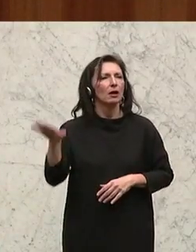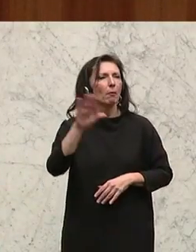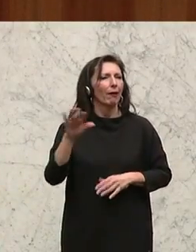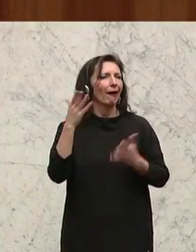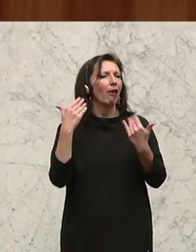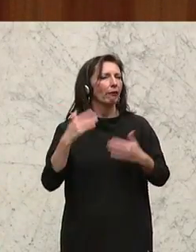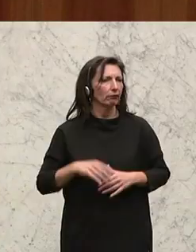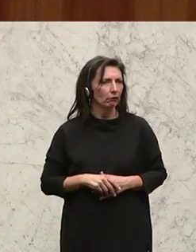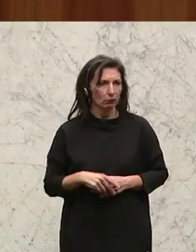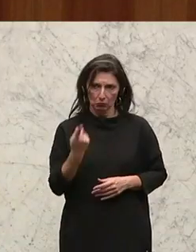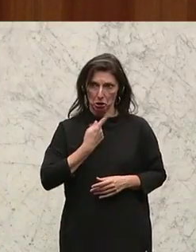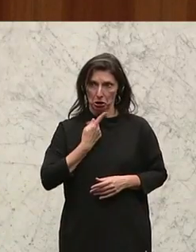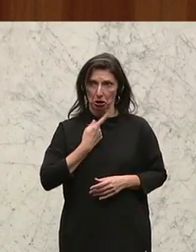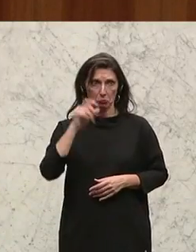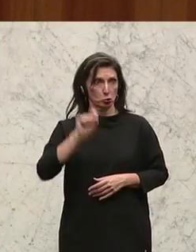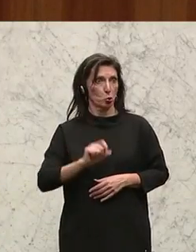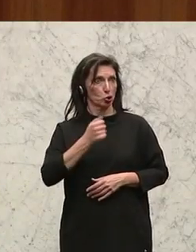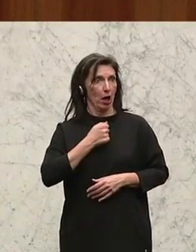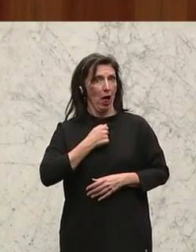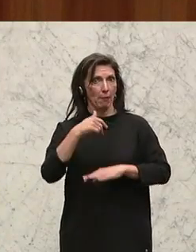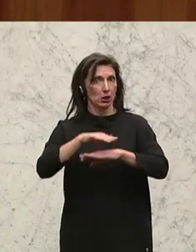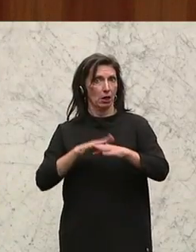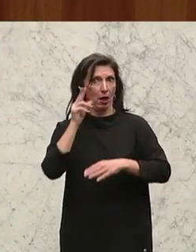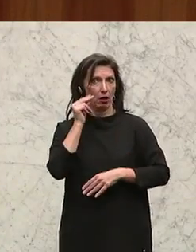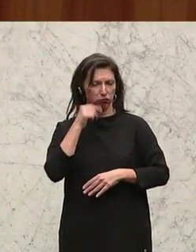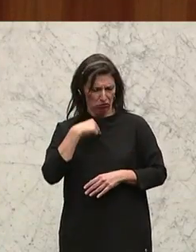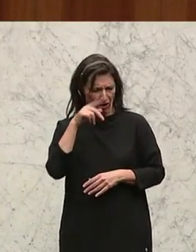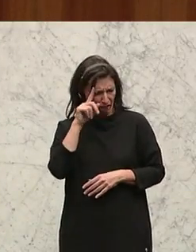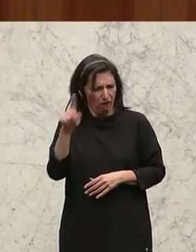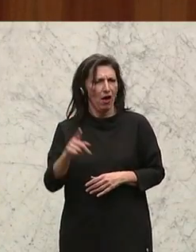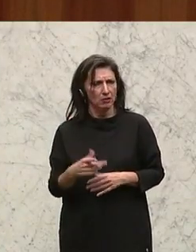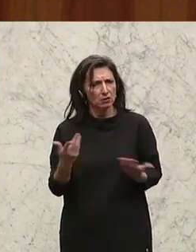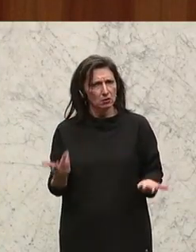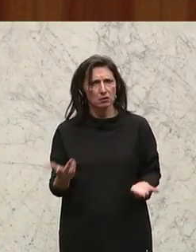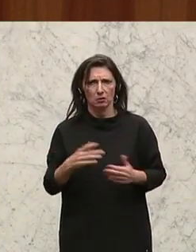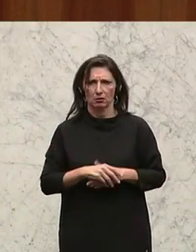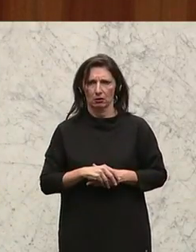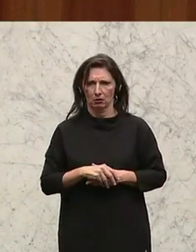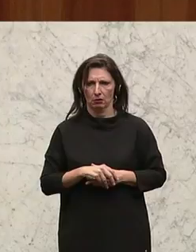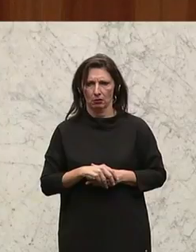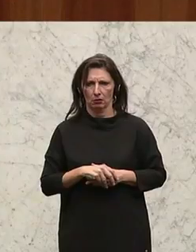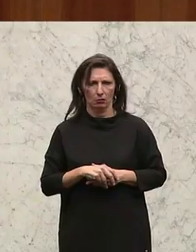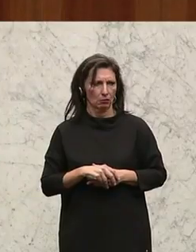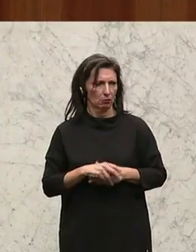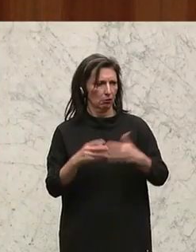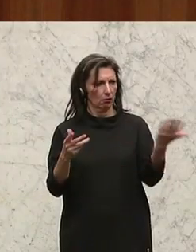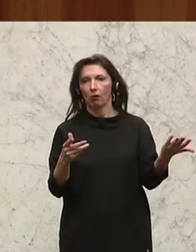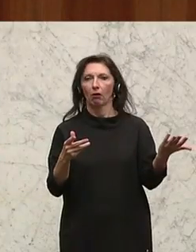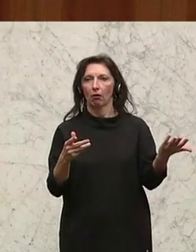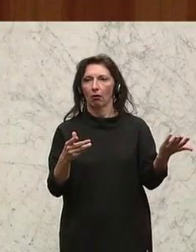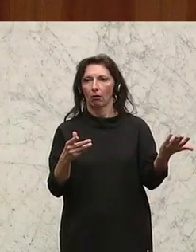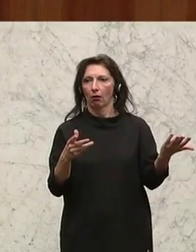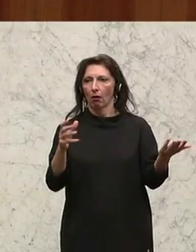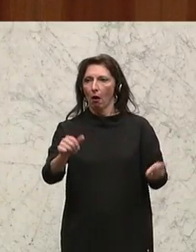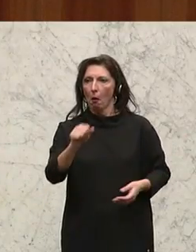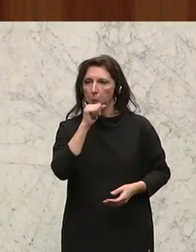Ich komme selbst aus einer südsteuerischen Gemeinde. Ich weiß, was es bedeutet hier. Der Pfarrer ist weg. Die